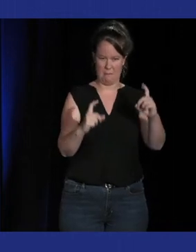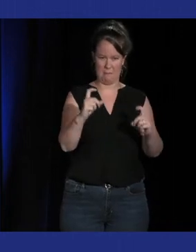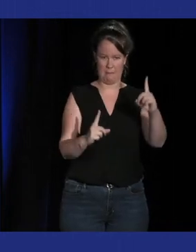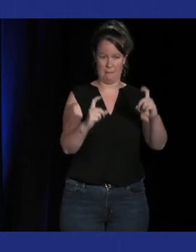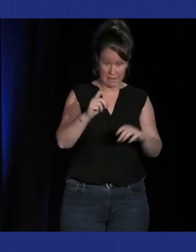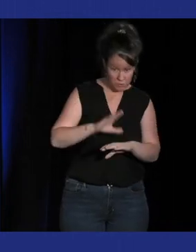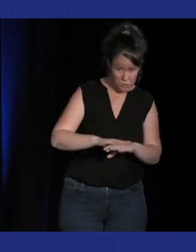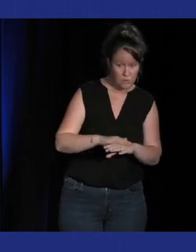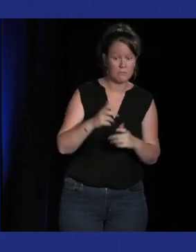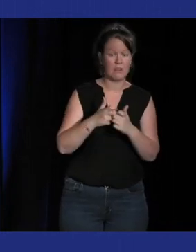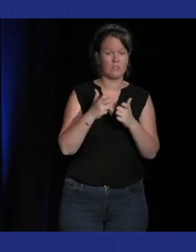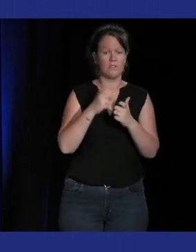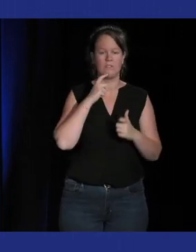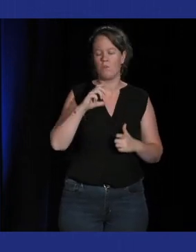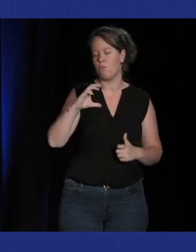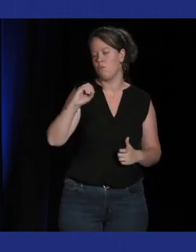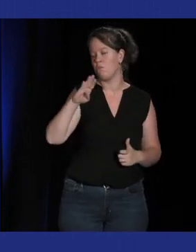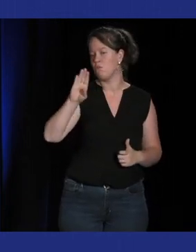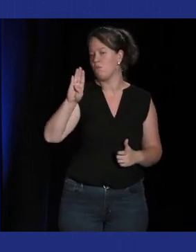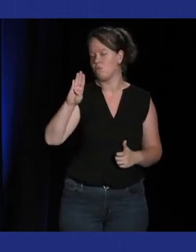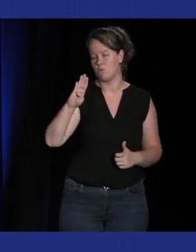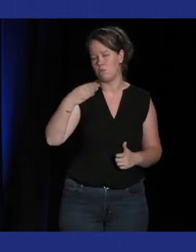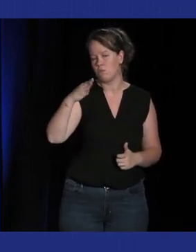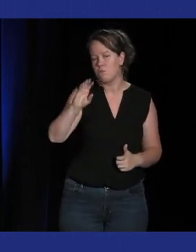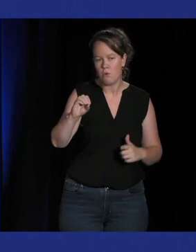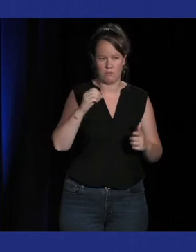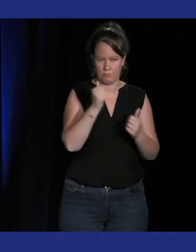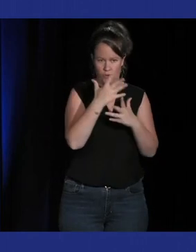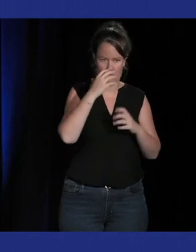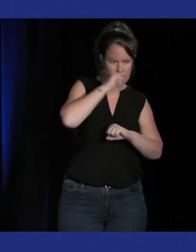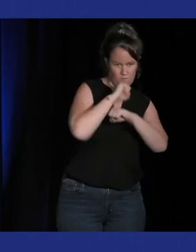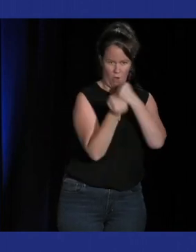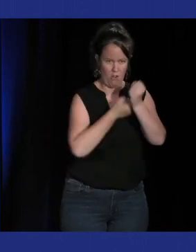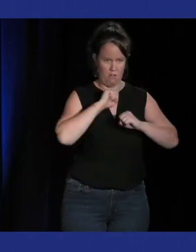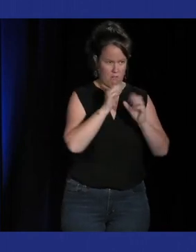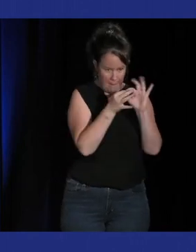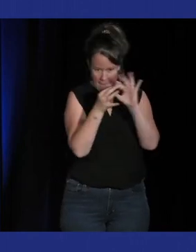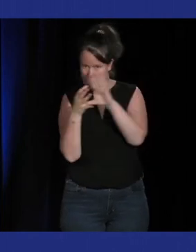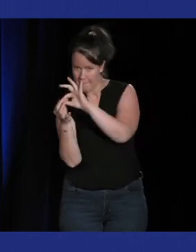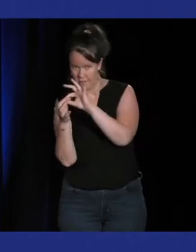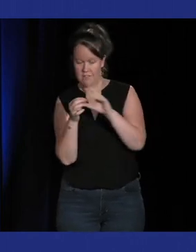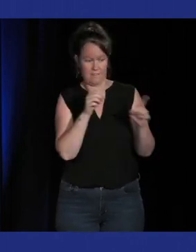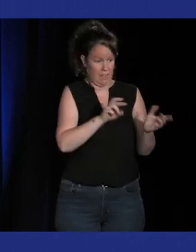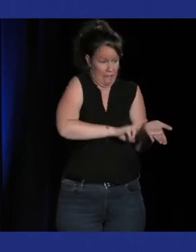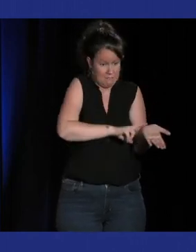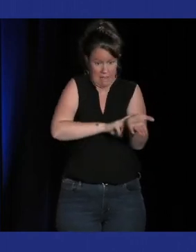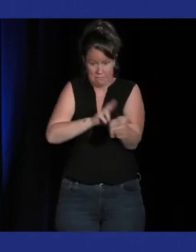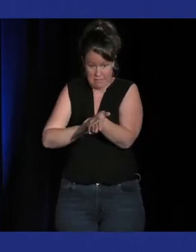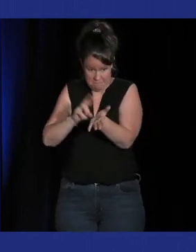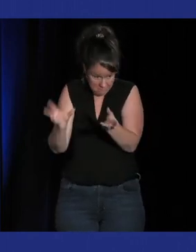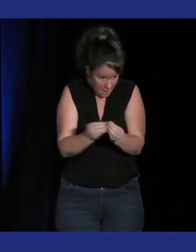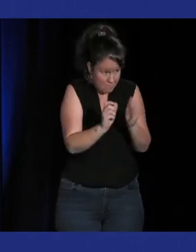le fait de trouver le bon fonctionnement c'est du rythme et comment est-ce que cette musicalité là vous pensez qu'elle est